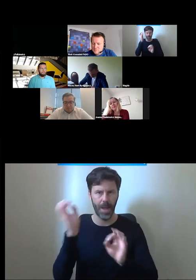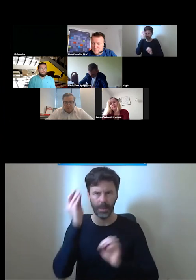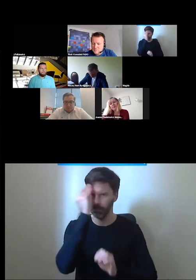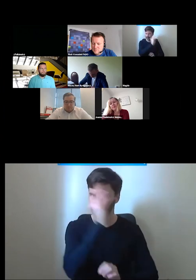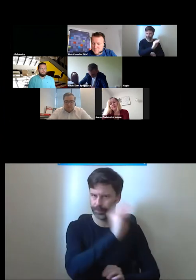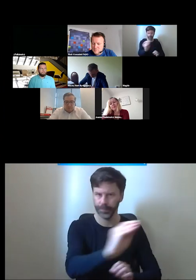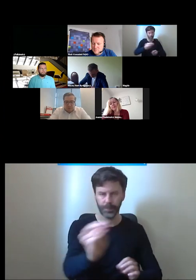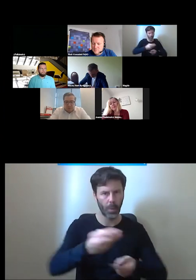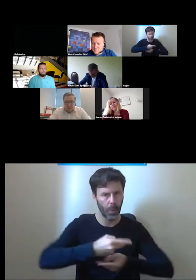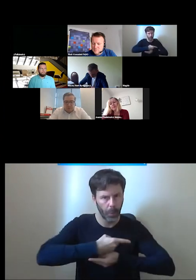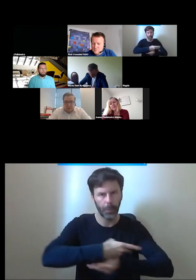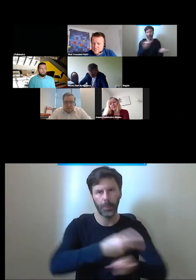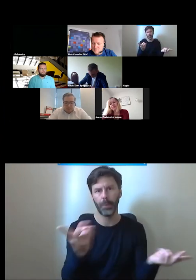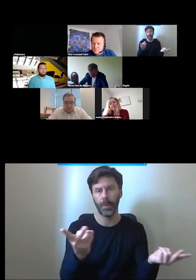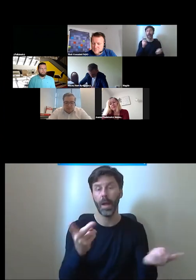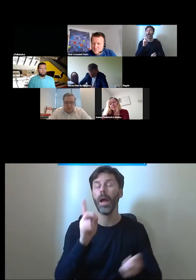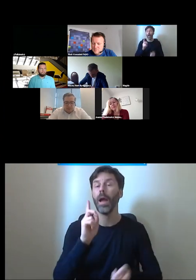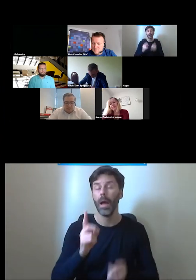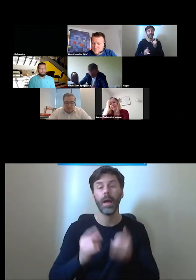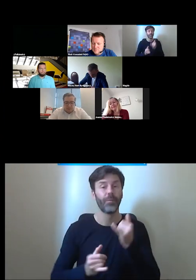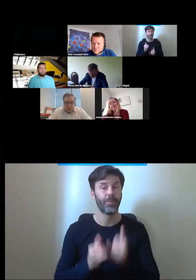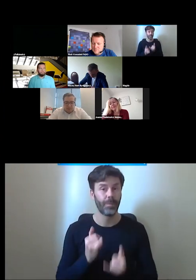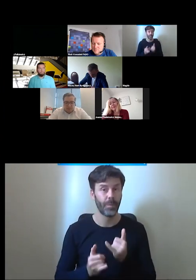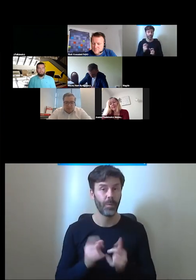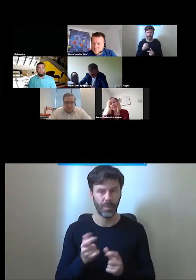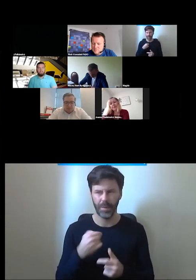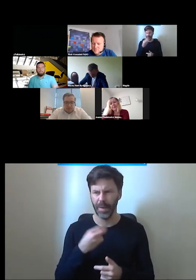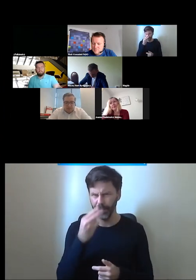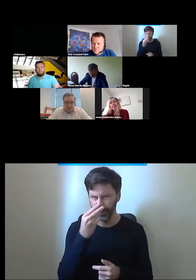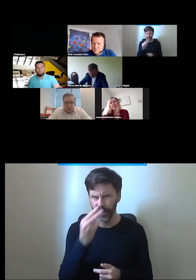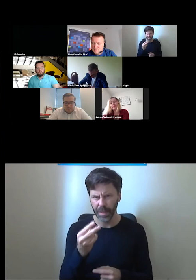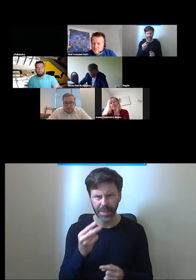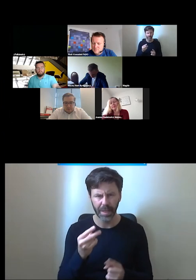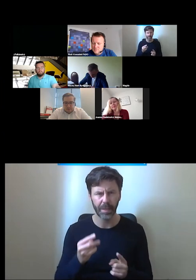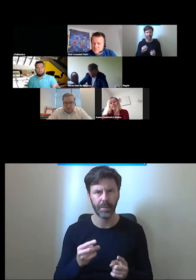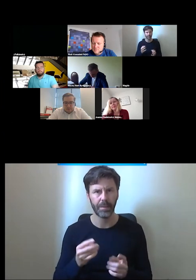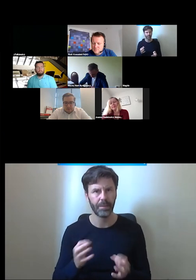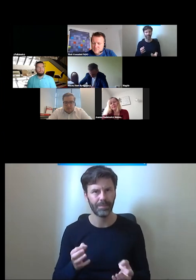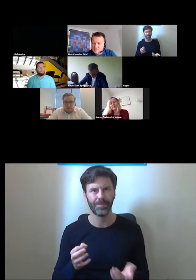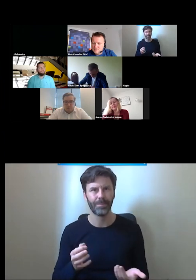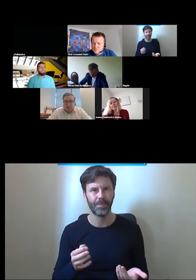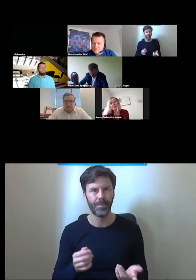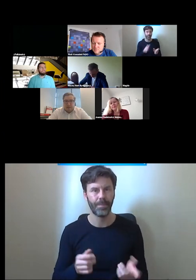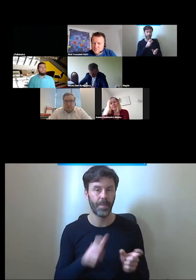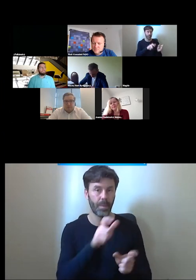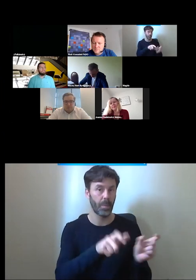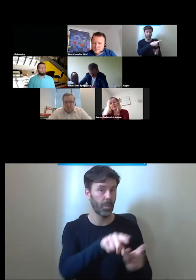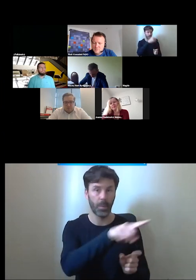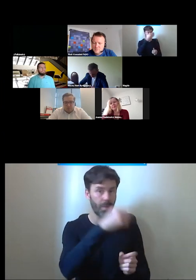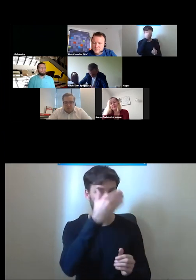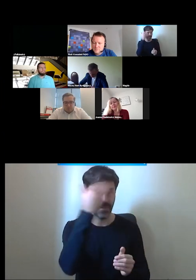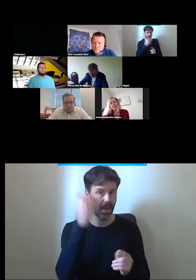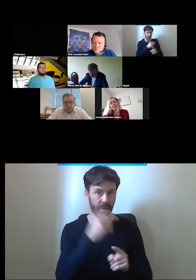natomiast faktycznie to co odnotowujemy to często niewiedza odnośnie tego wymogu ale też